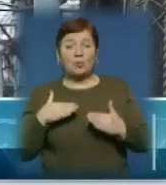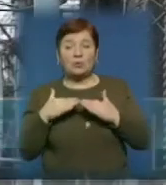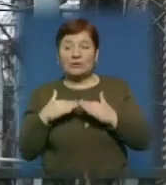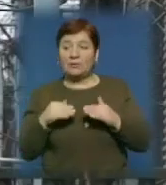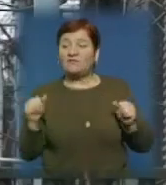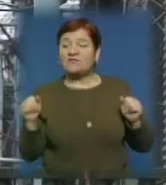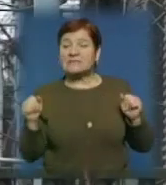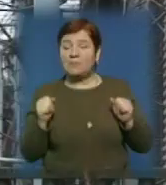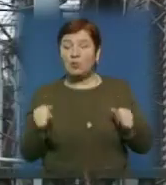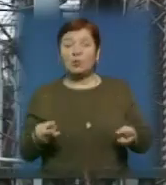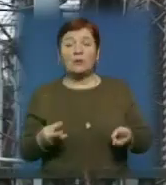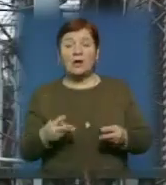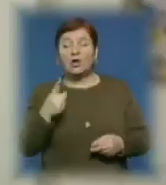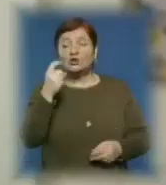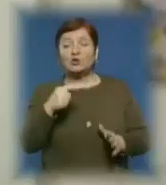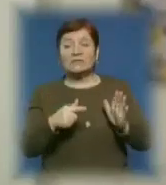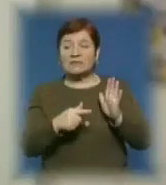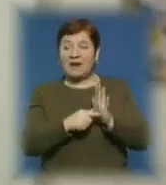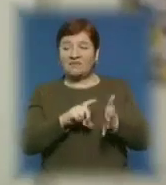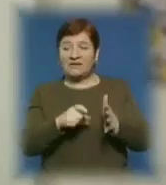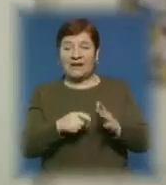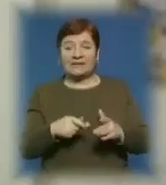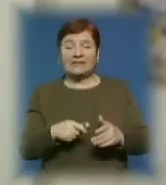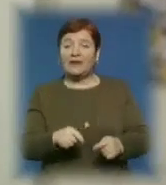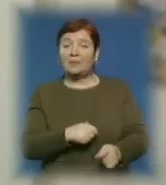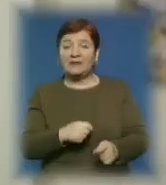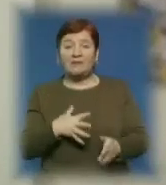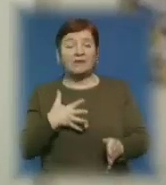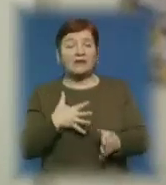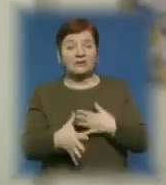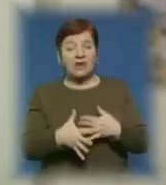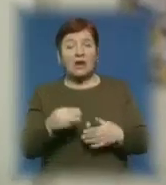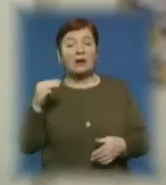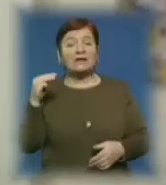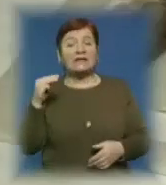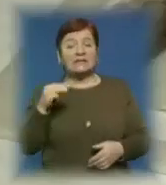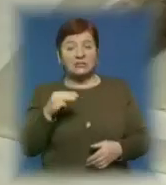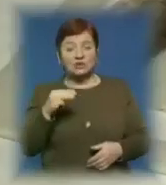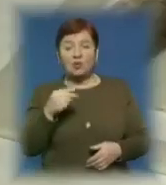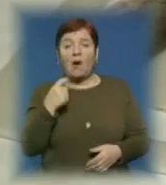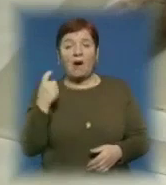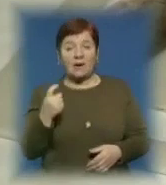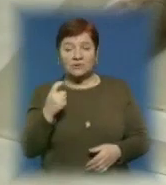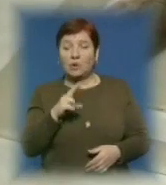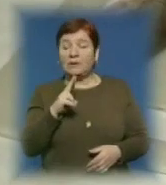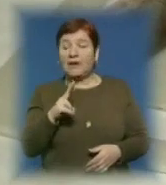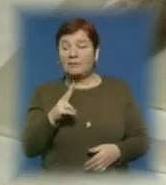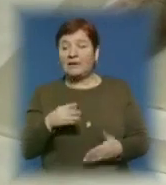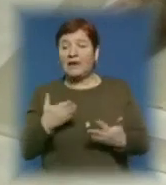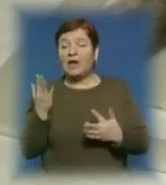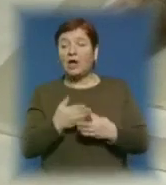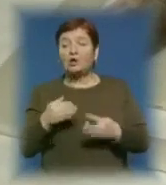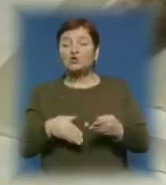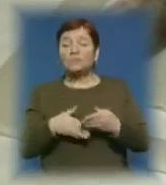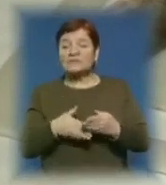Взимку на обігрів 107 квадратних метрів житлової площі витрачають майже тисячу кубометрів газу. Якби не субсидії, то